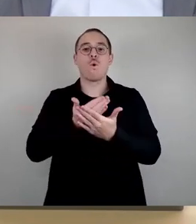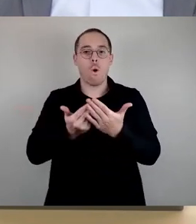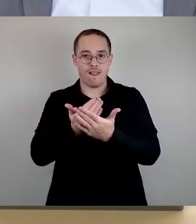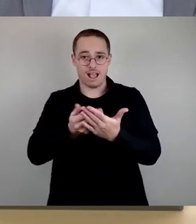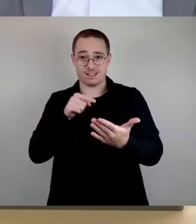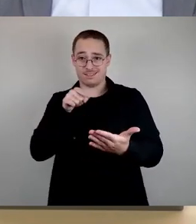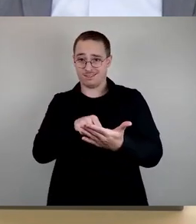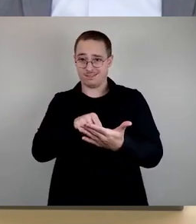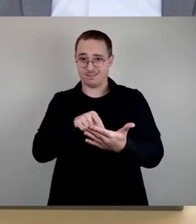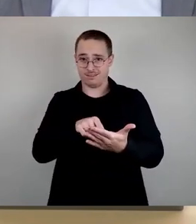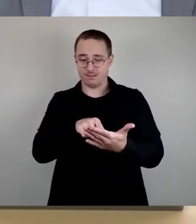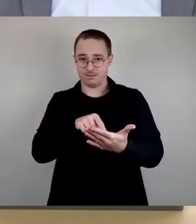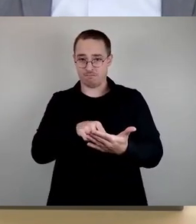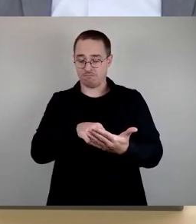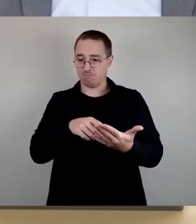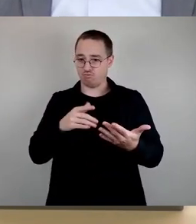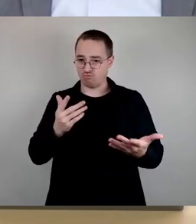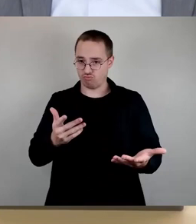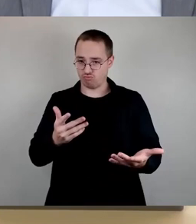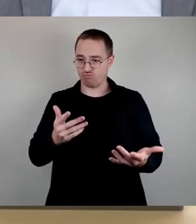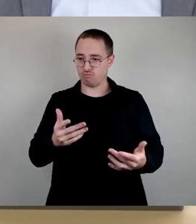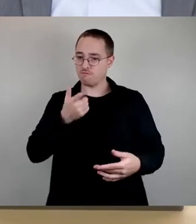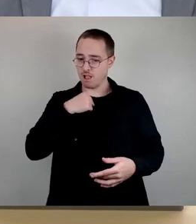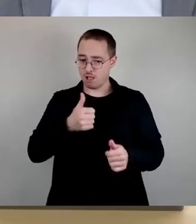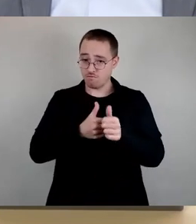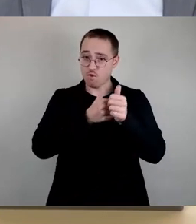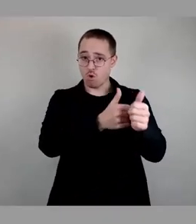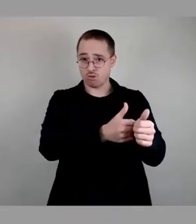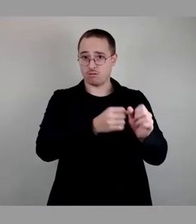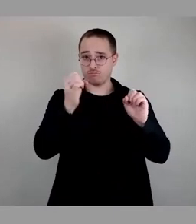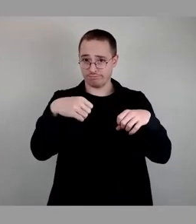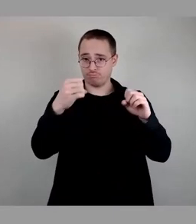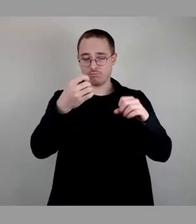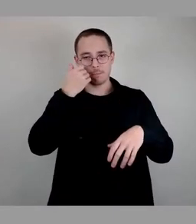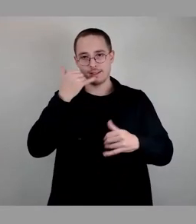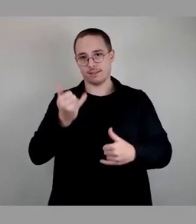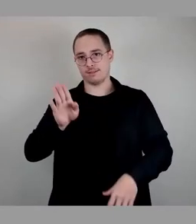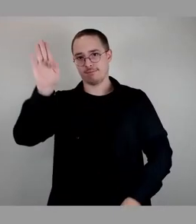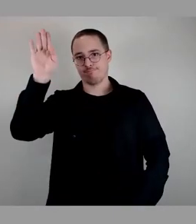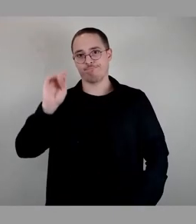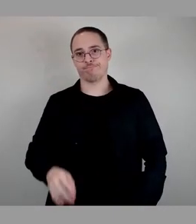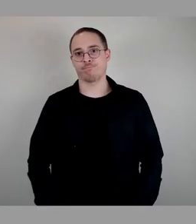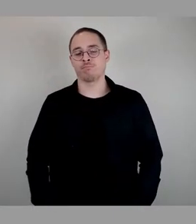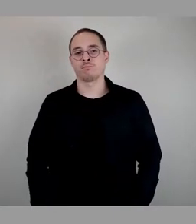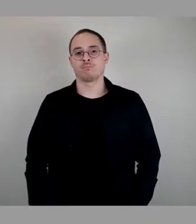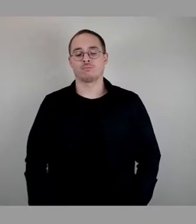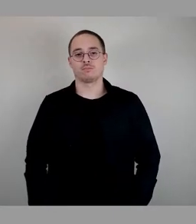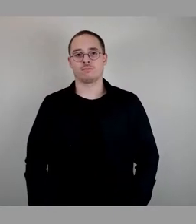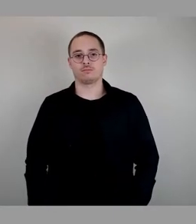Vorlage folgen möchte, den bitte ich jetzt um Stimmzeichen. Beifall